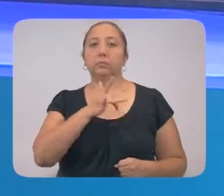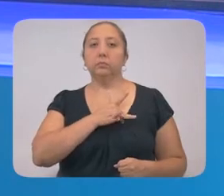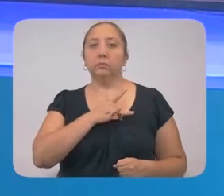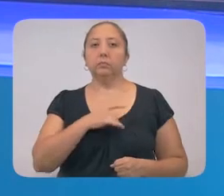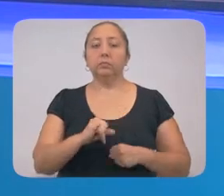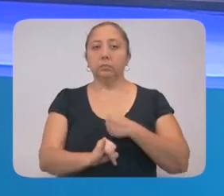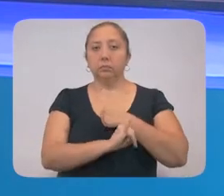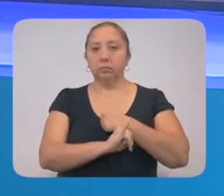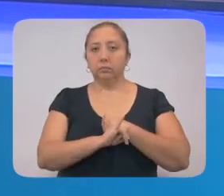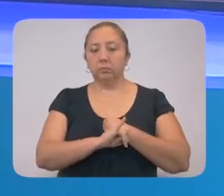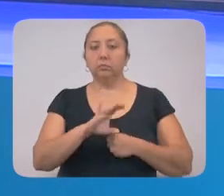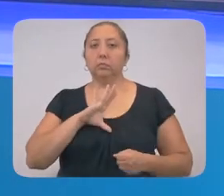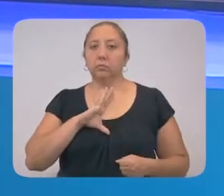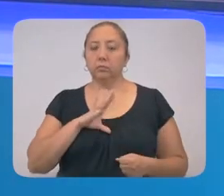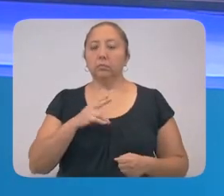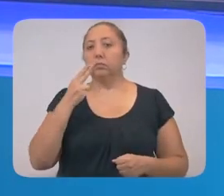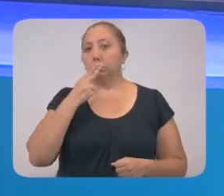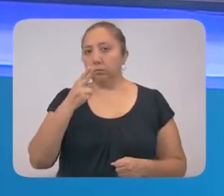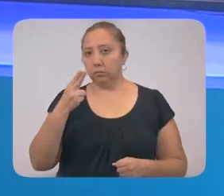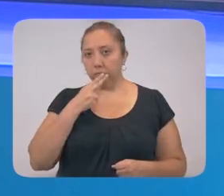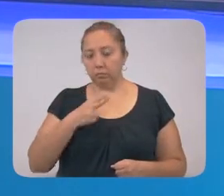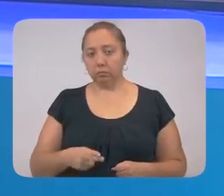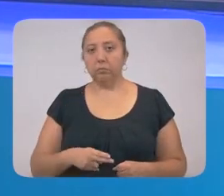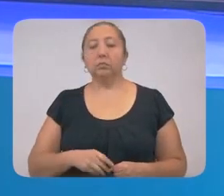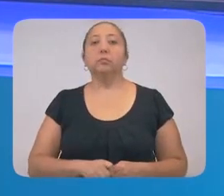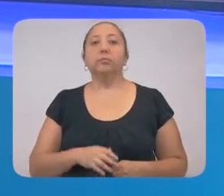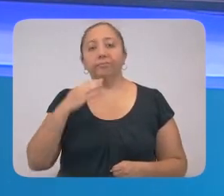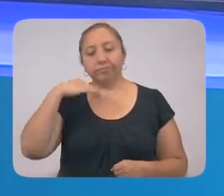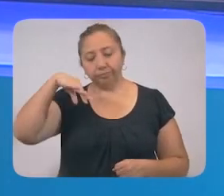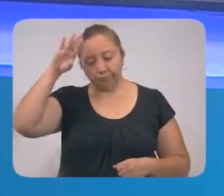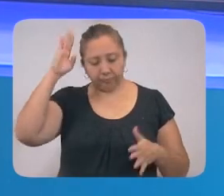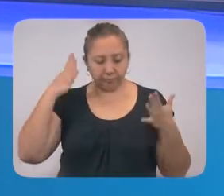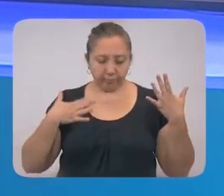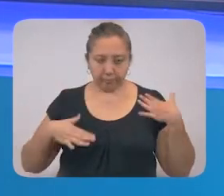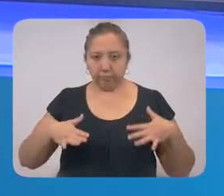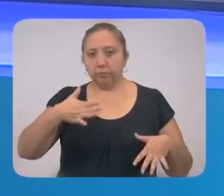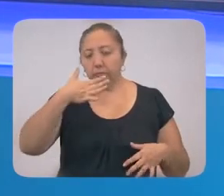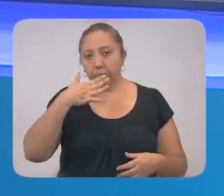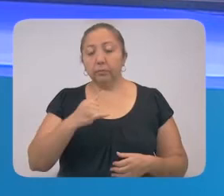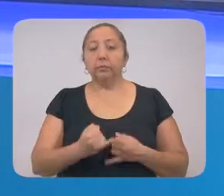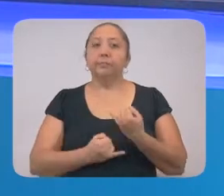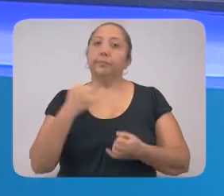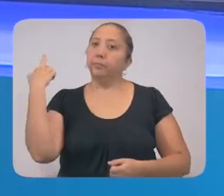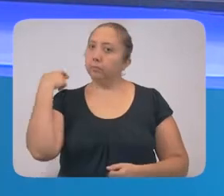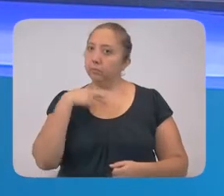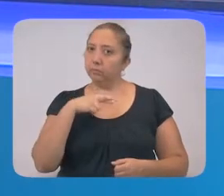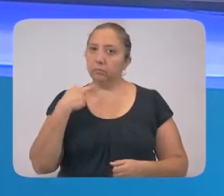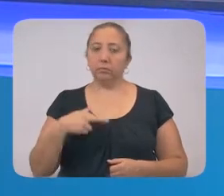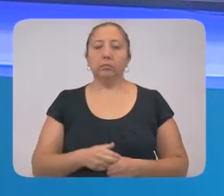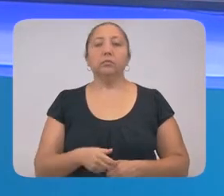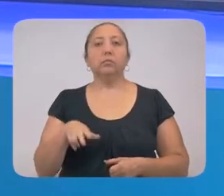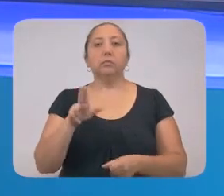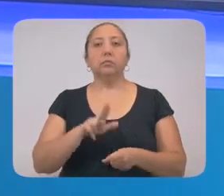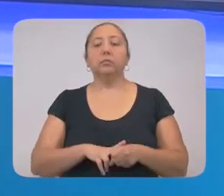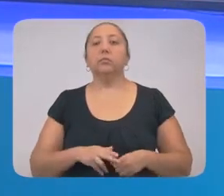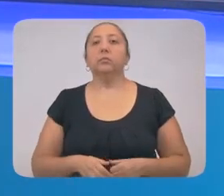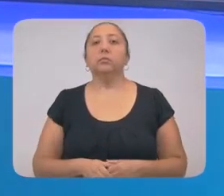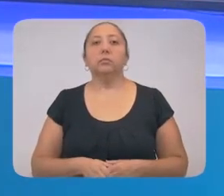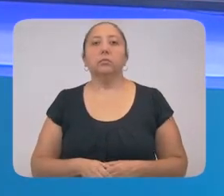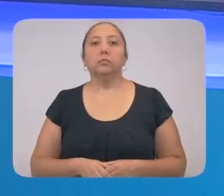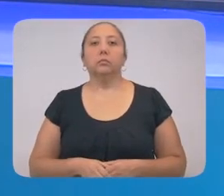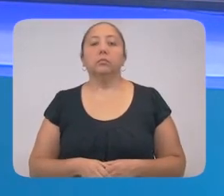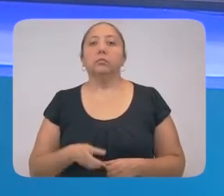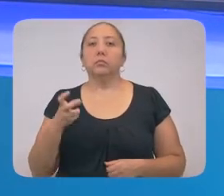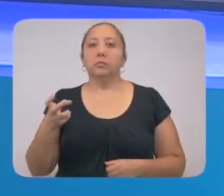tialu yilal, guayan koronavirus, icil jehelas kuchilob, tialu kalandal ut toh ola l-Yukateko, yetel tialu betal, bashk abet, tialu